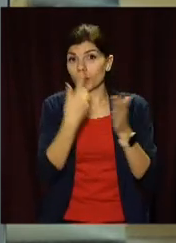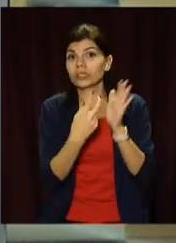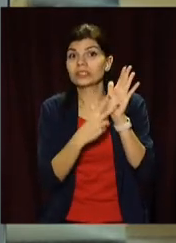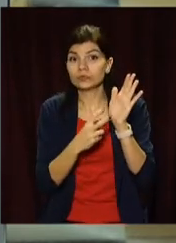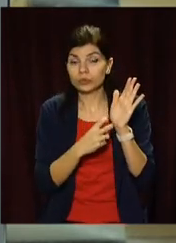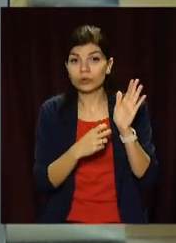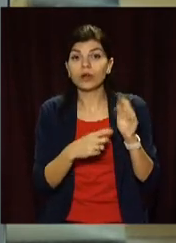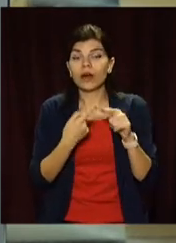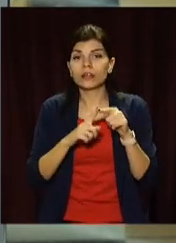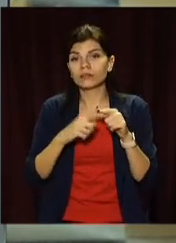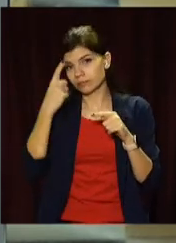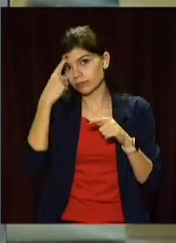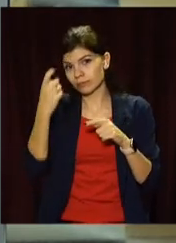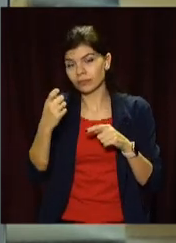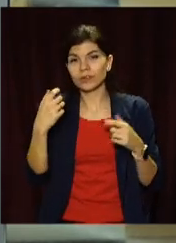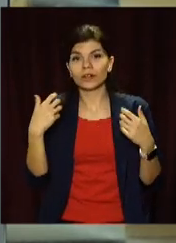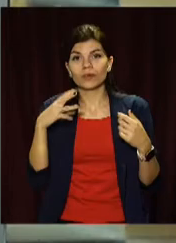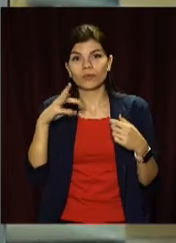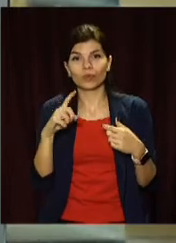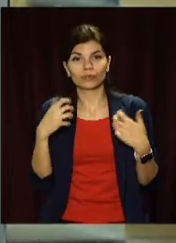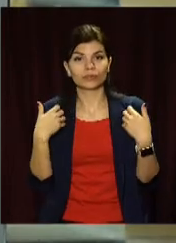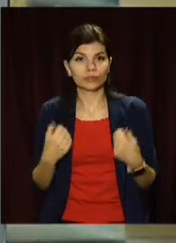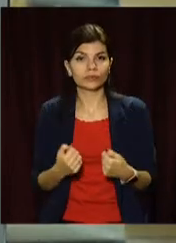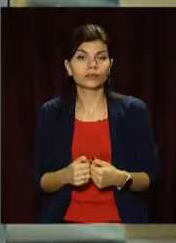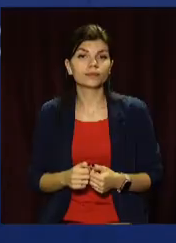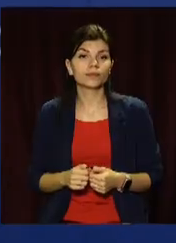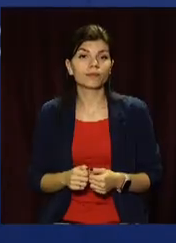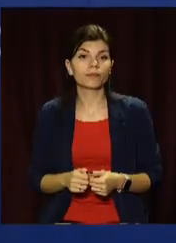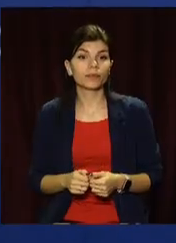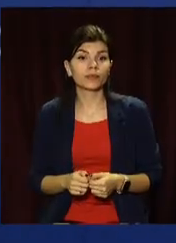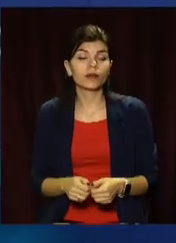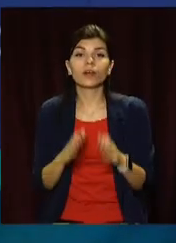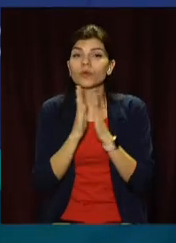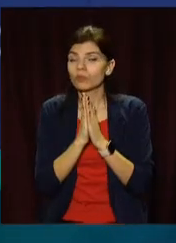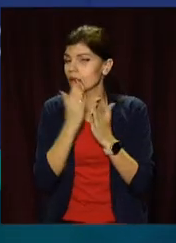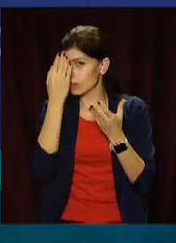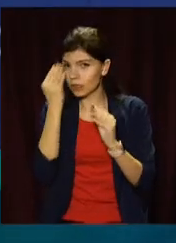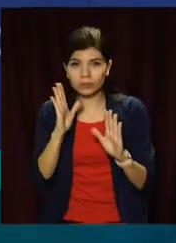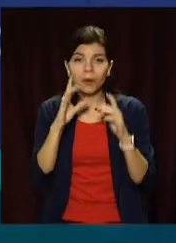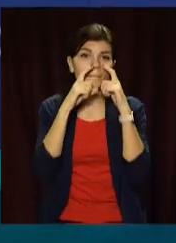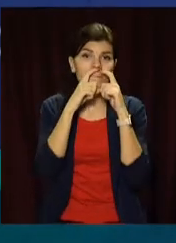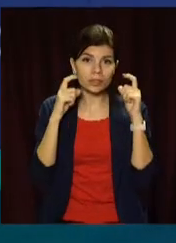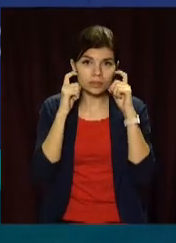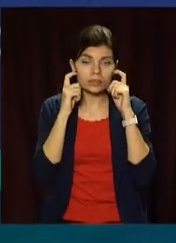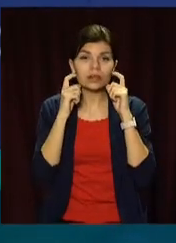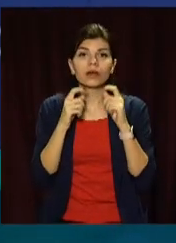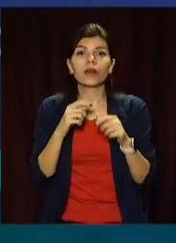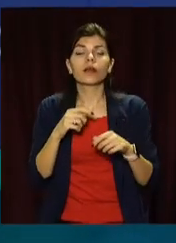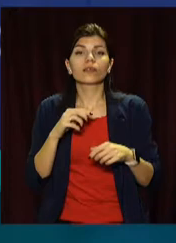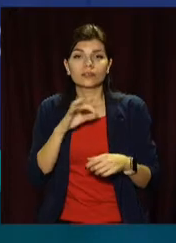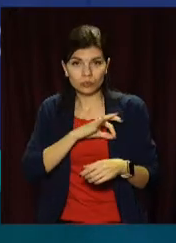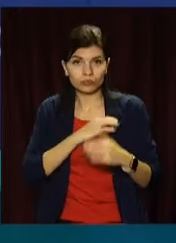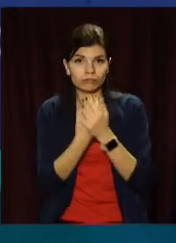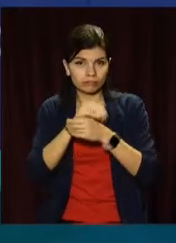Повідомляють у міському департаменті охорони здоров'я. Не забувайте, будь ласка, носити маски, дотримувати з гігієни рук,